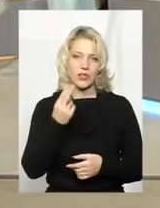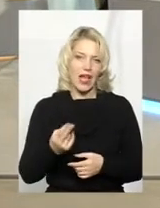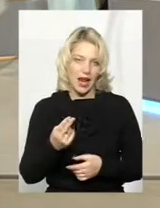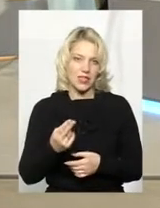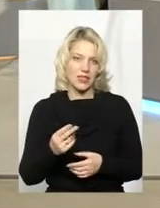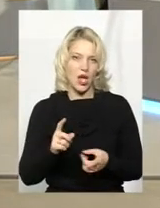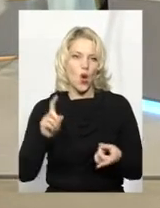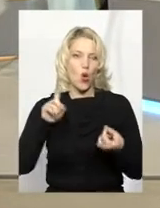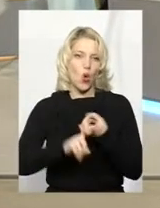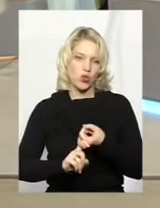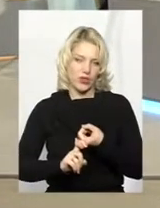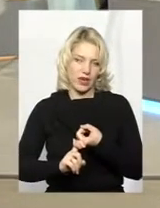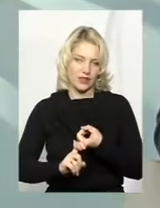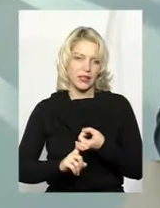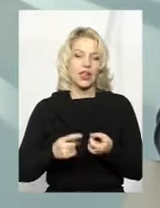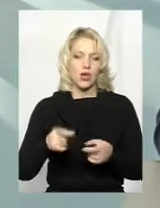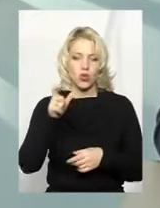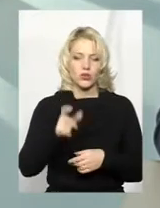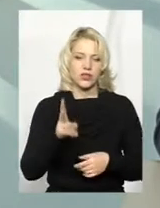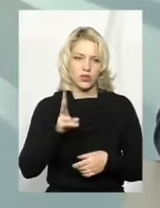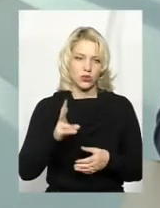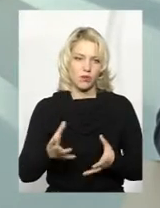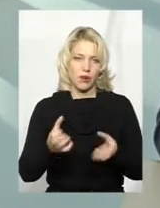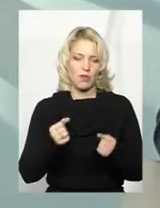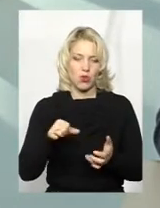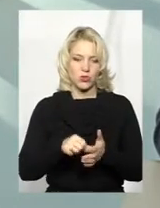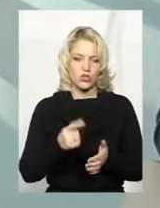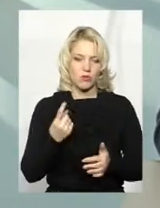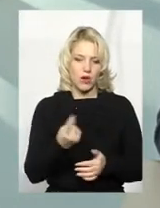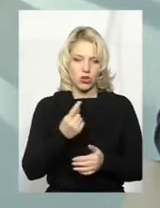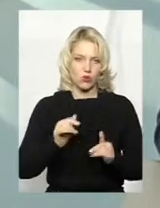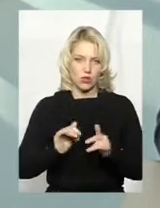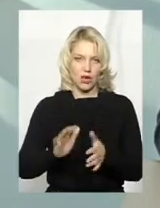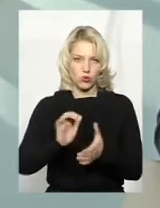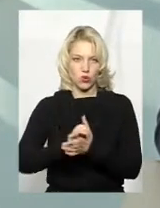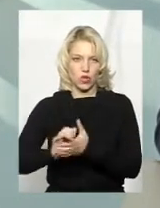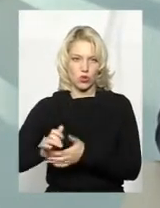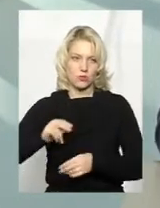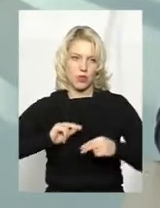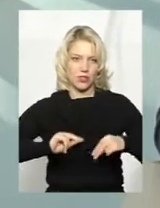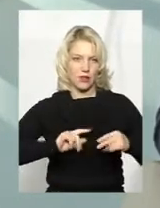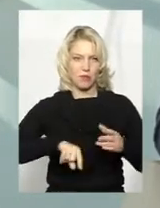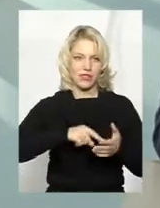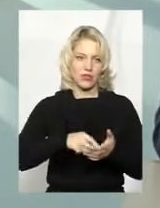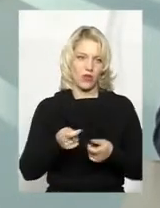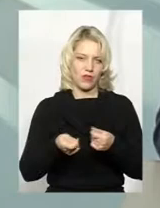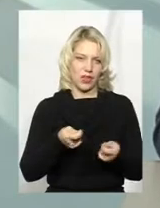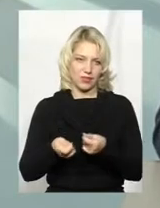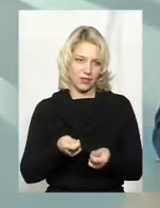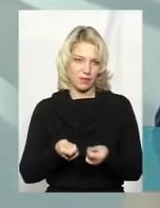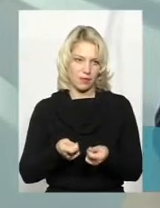Тобто, як мінімум, людина, яка буде приймати участь у першому заході, познайомиться з працівниками міської влади.